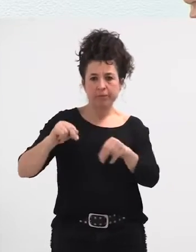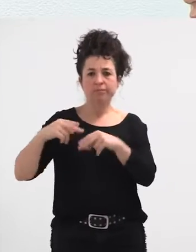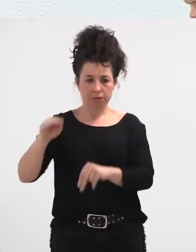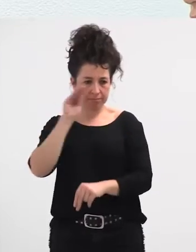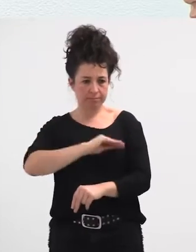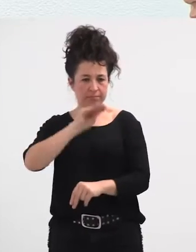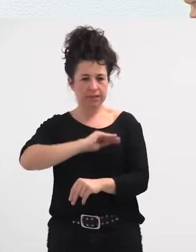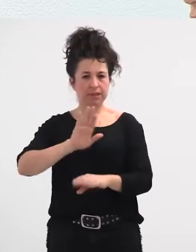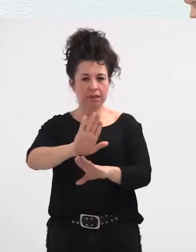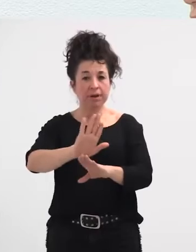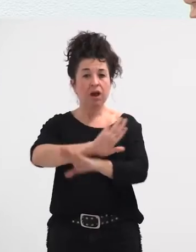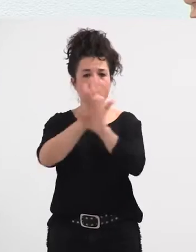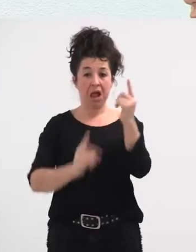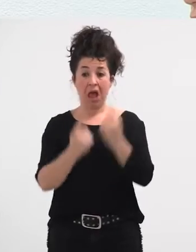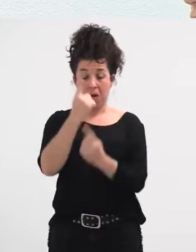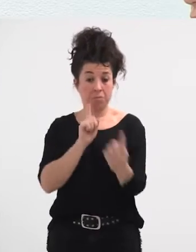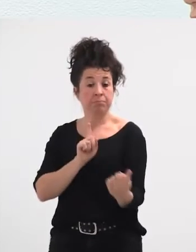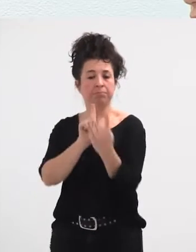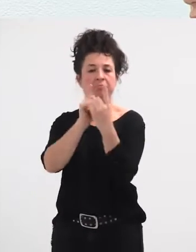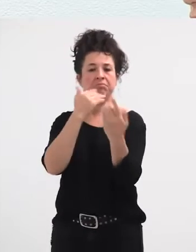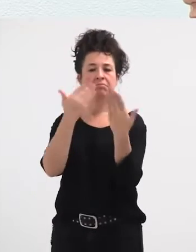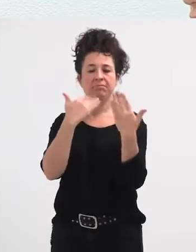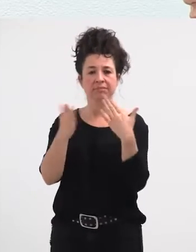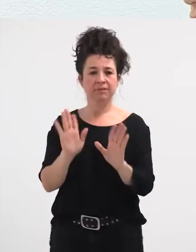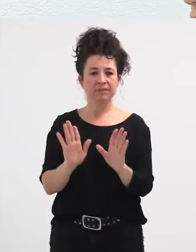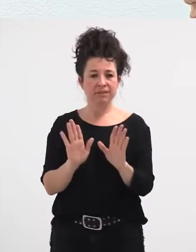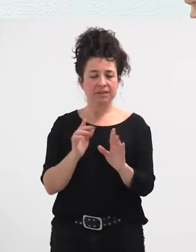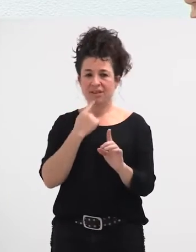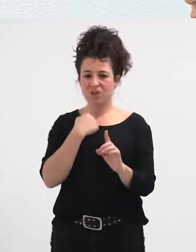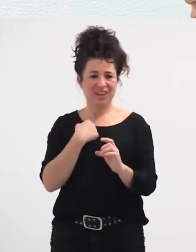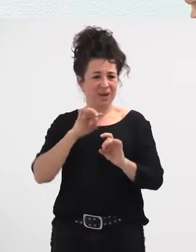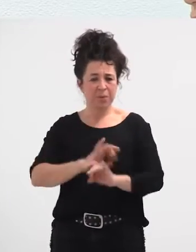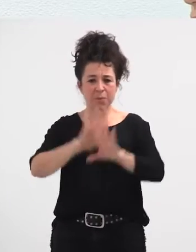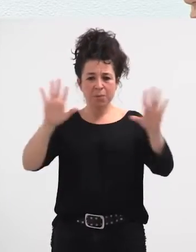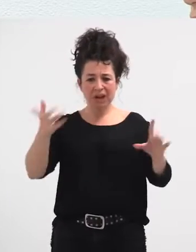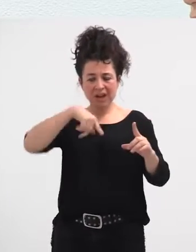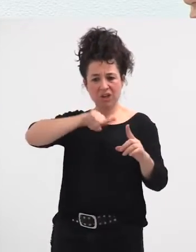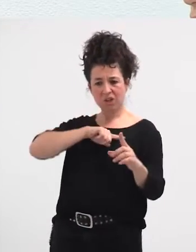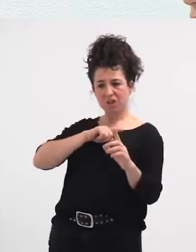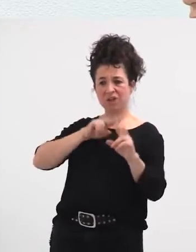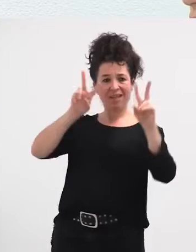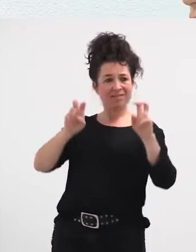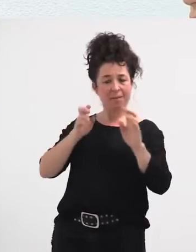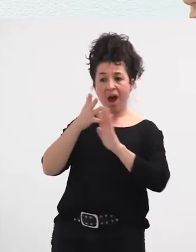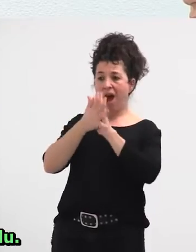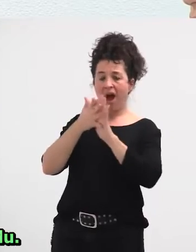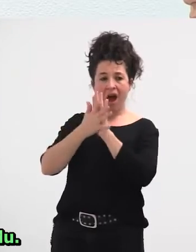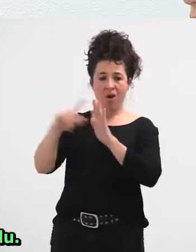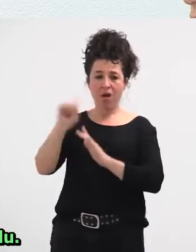Eta hitzein genuenek, esan ziguten argitagarui, ez da gu gaiari buruzitza egiten. Ez da gu gaiari buruzitza egiten, badegun, puskatu dago elkarteak.